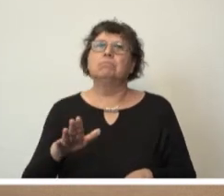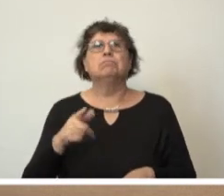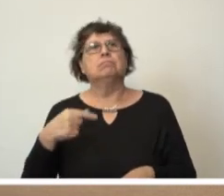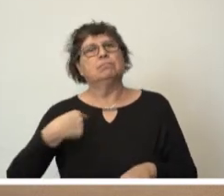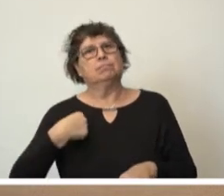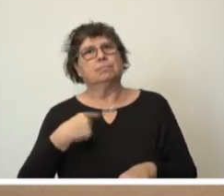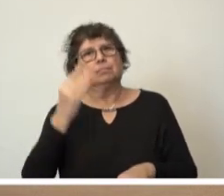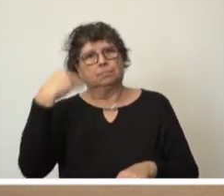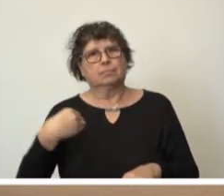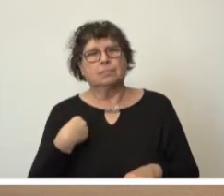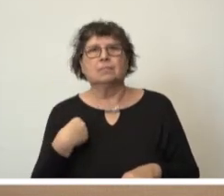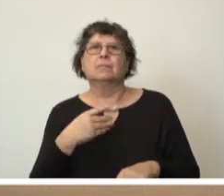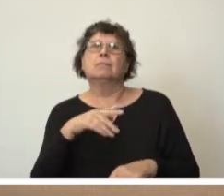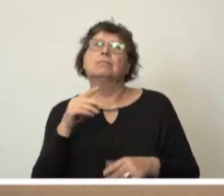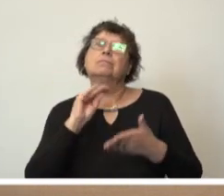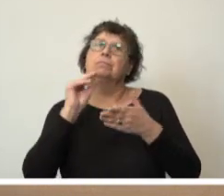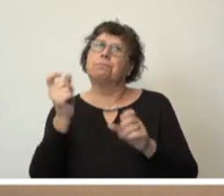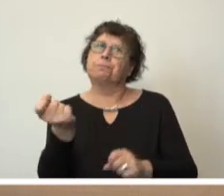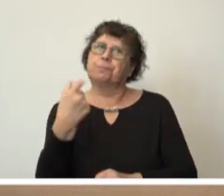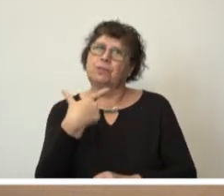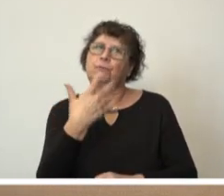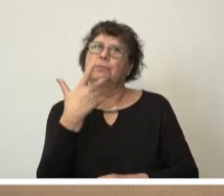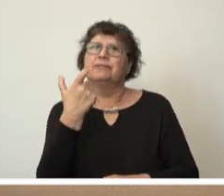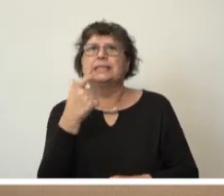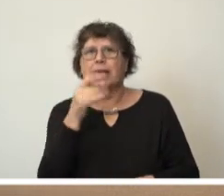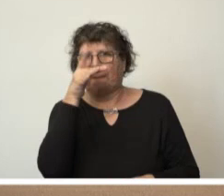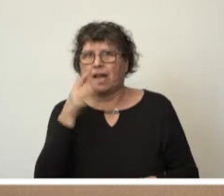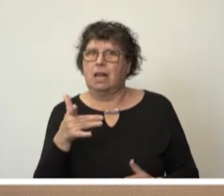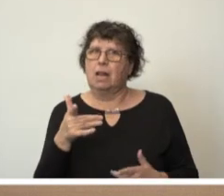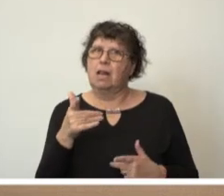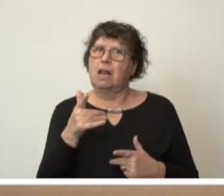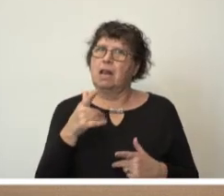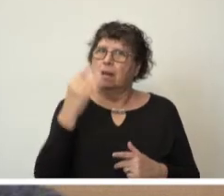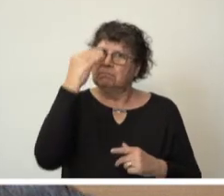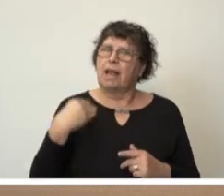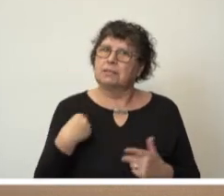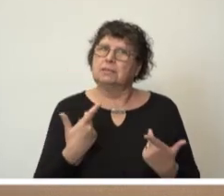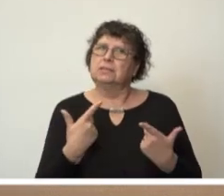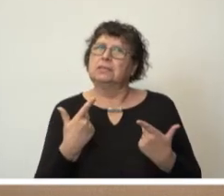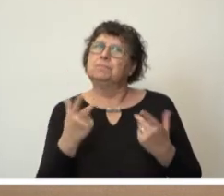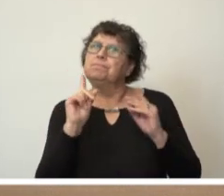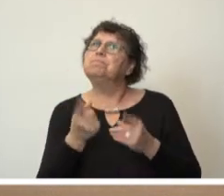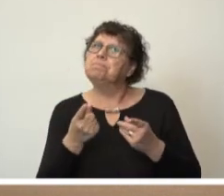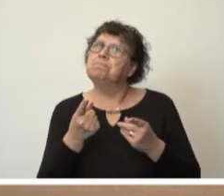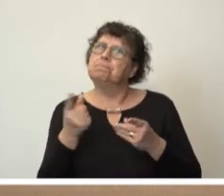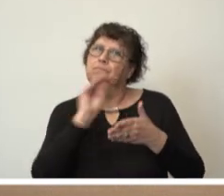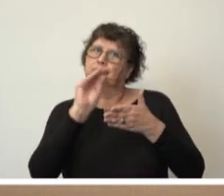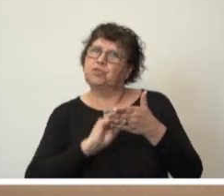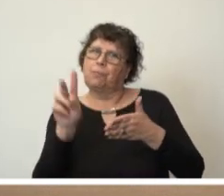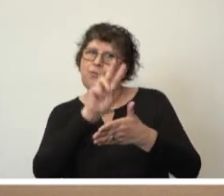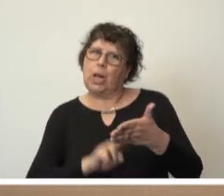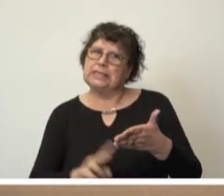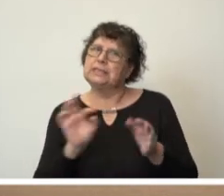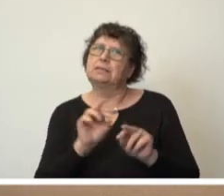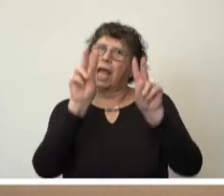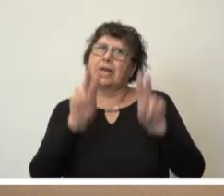vom 25. April mitgeteilt, dessen Inhalt ich Ihnen nun vortrage. Sehr geehrte